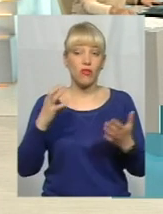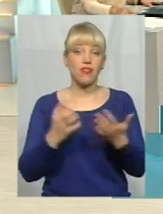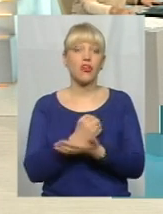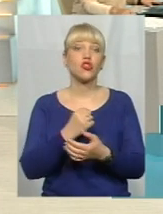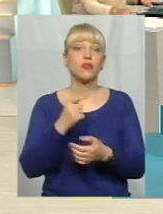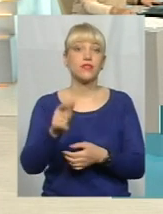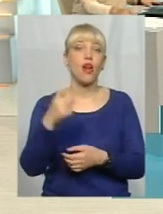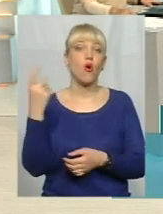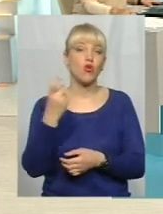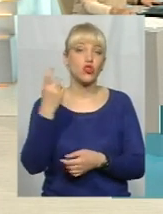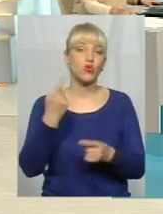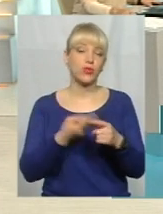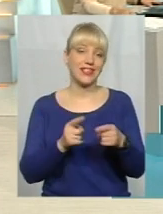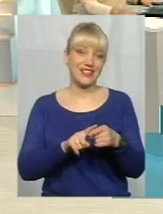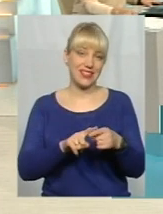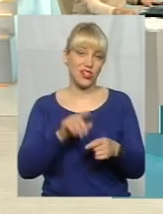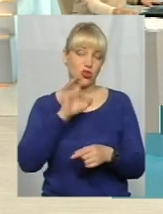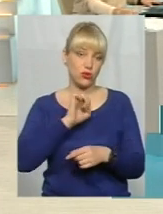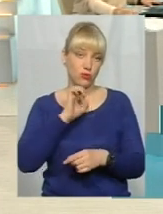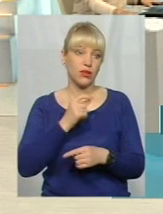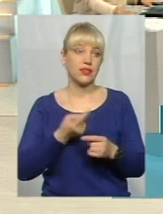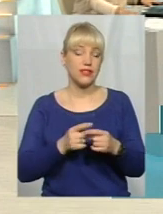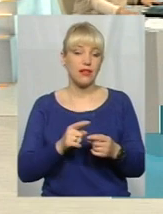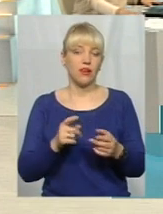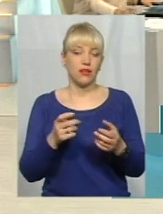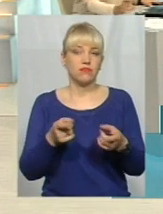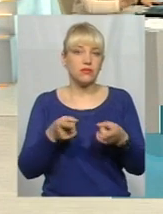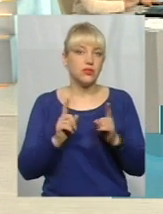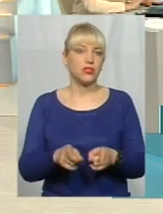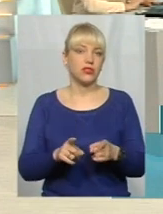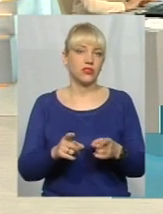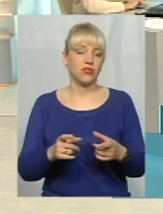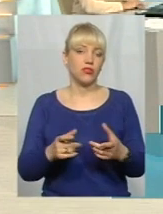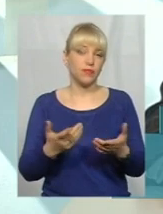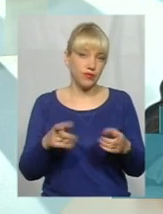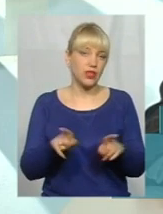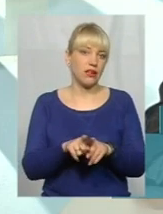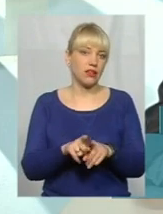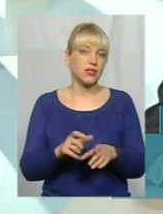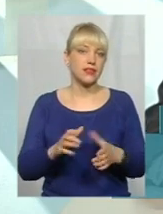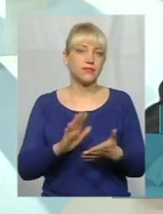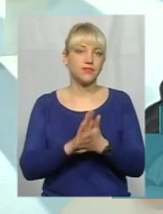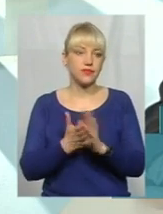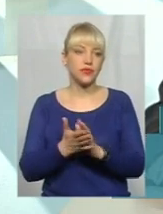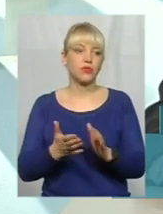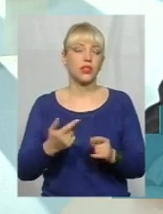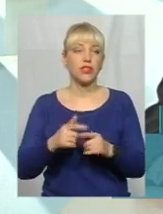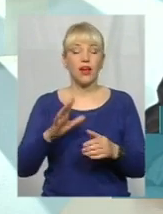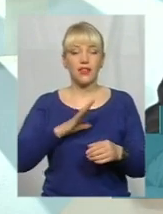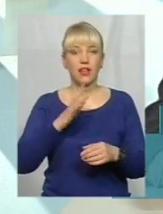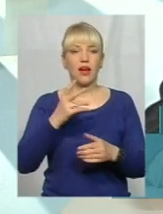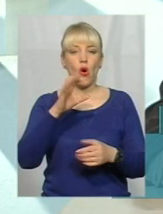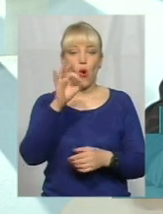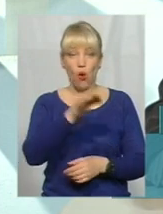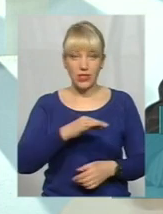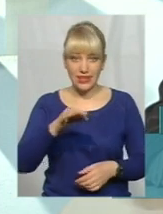Так, бо це дійсно така критична ситуація. Бувають ситуації, коли на Озерній в тому році лис